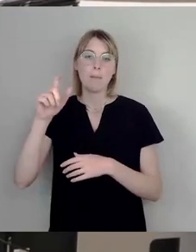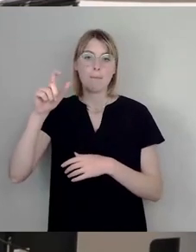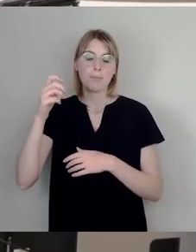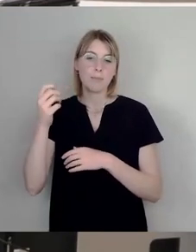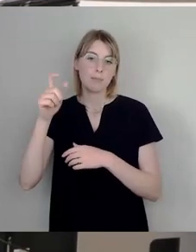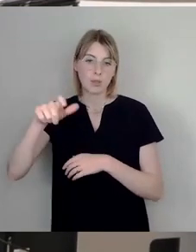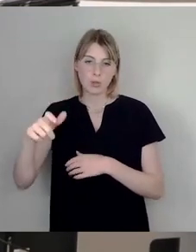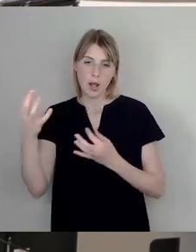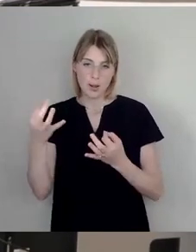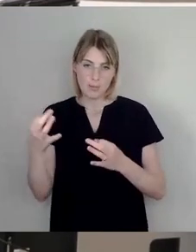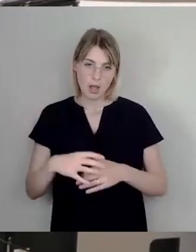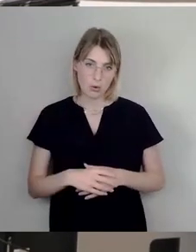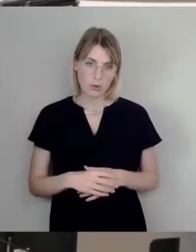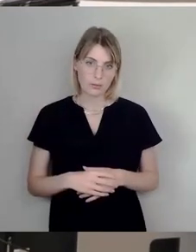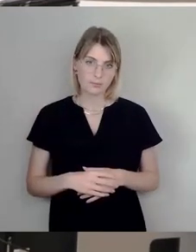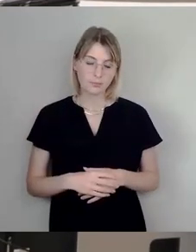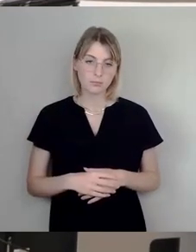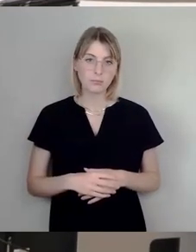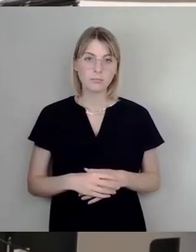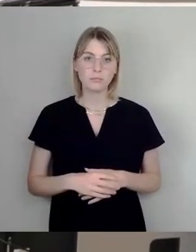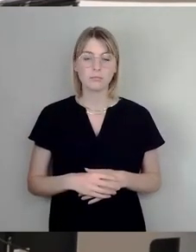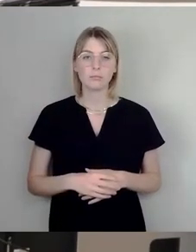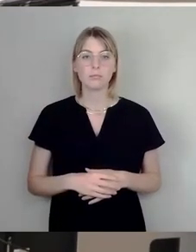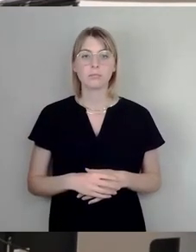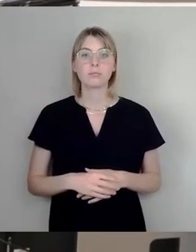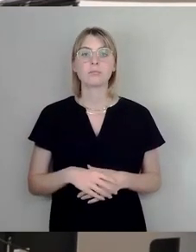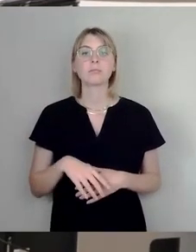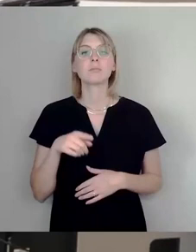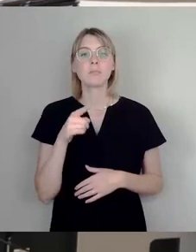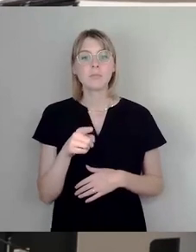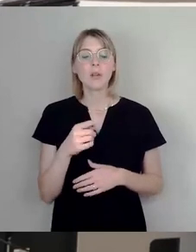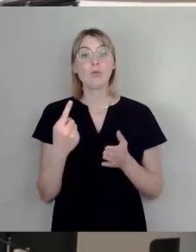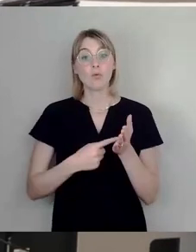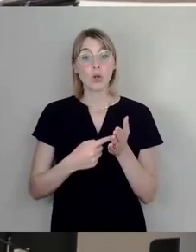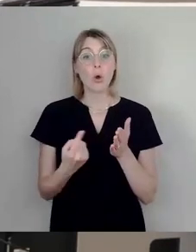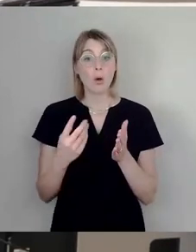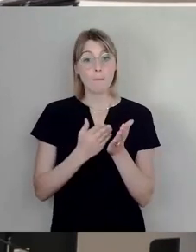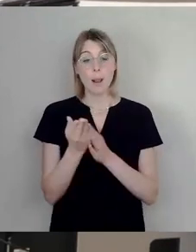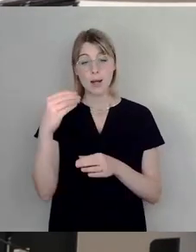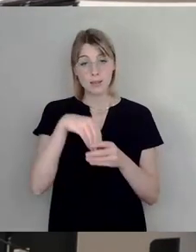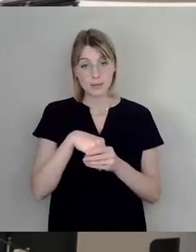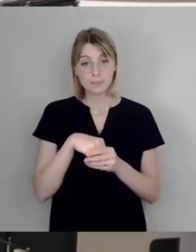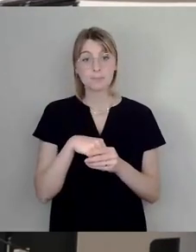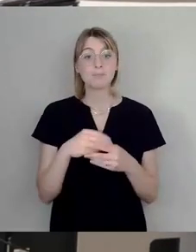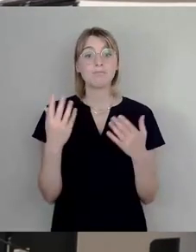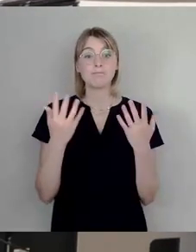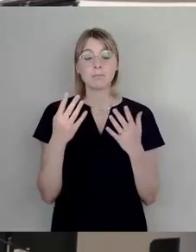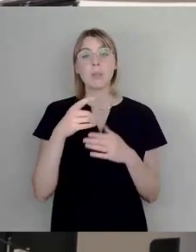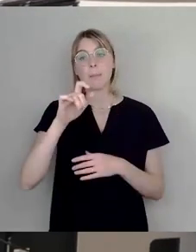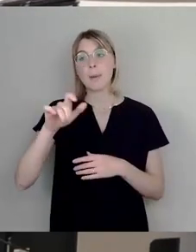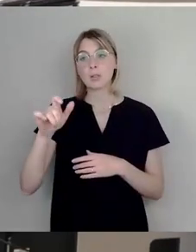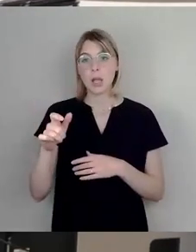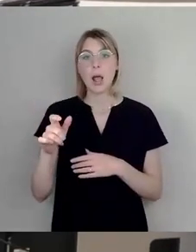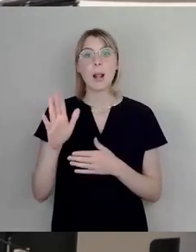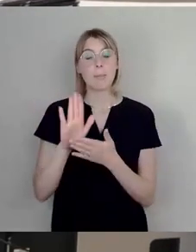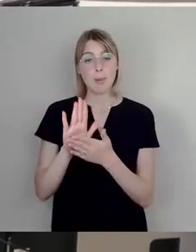Wir stehen voll hinter der Forderung, die auch in dem Plan drinnen steht, dass unser Personalbestand beibehalten werden